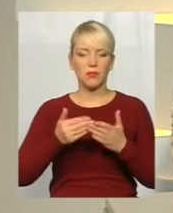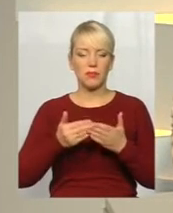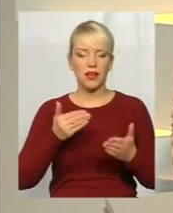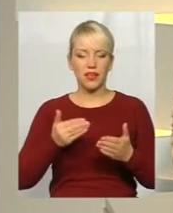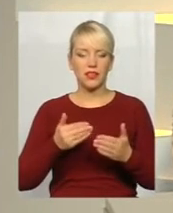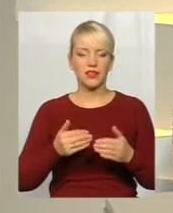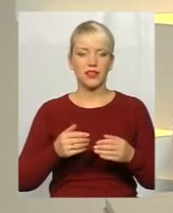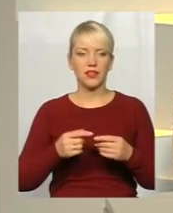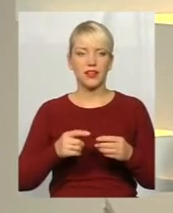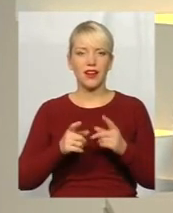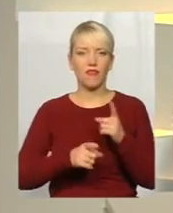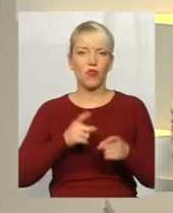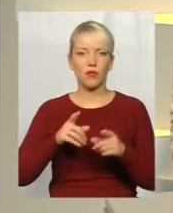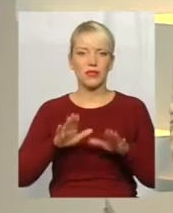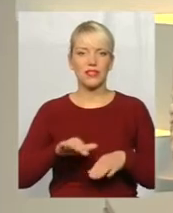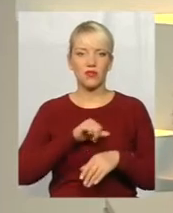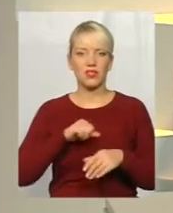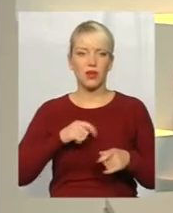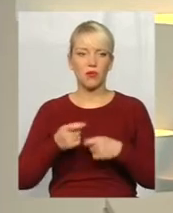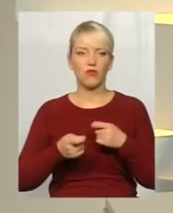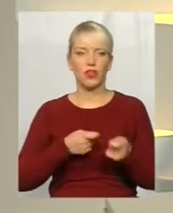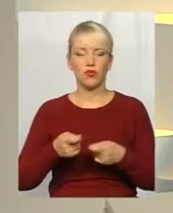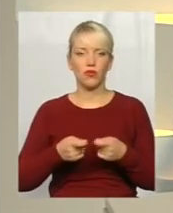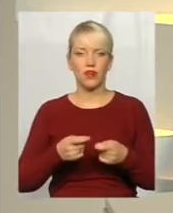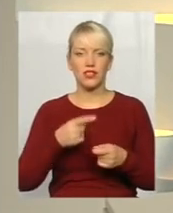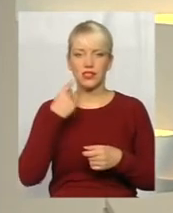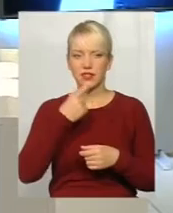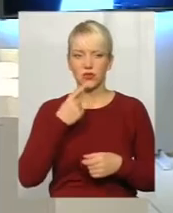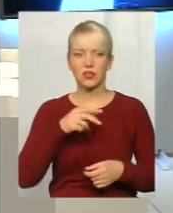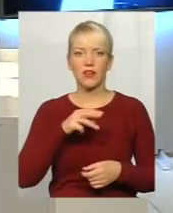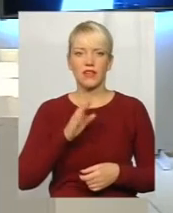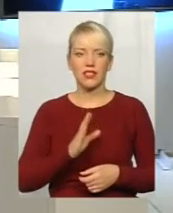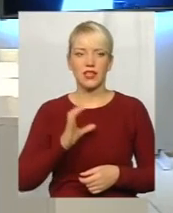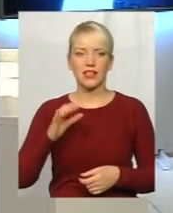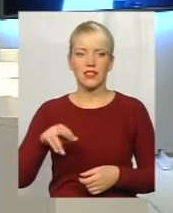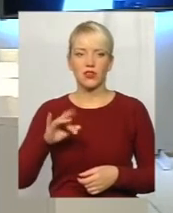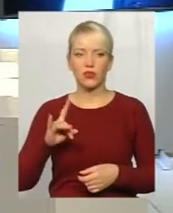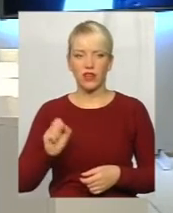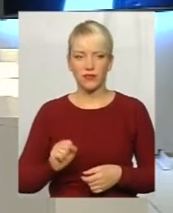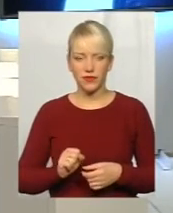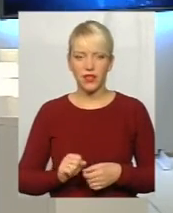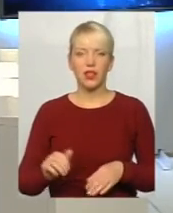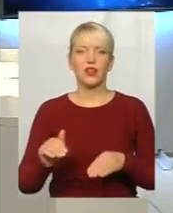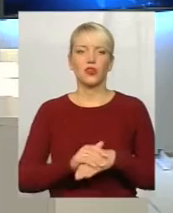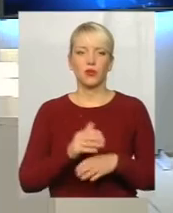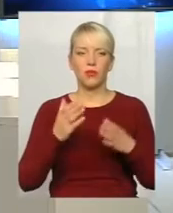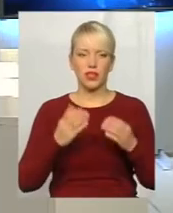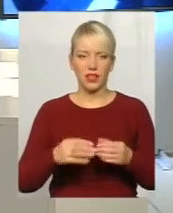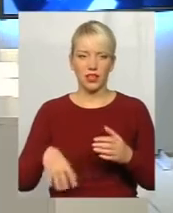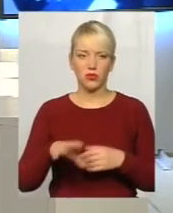самоврядування. З вуст Василя Сидора. Доброго дня всім.